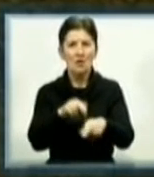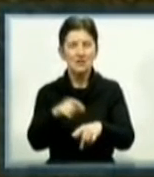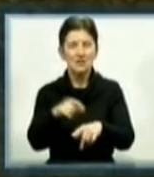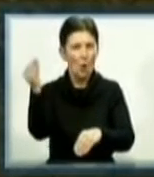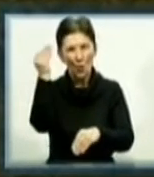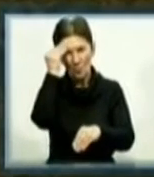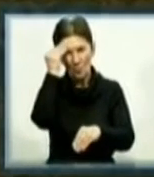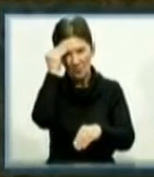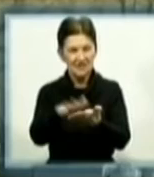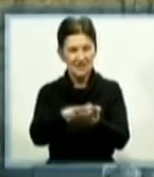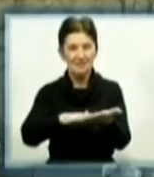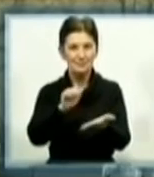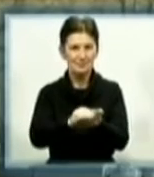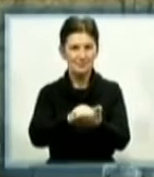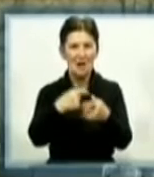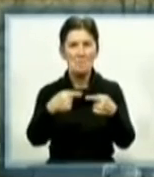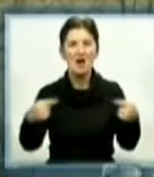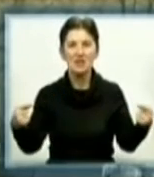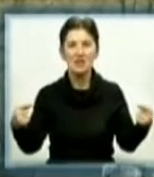Більше поки нічого не коментують.